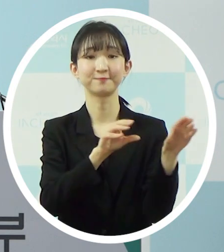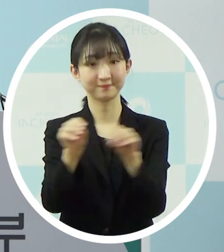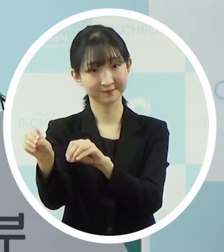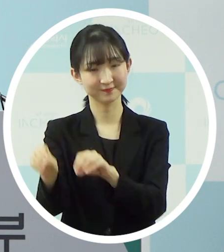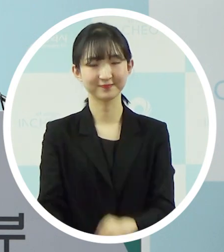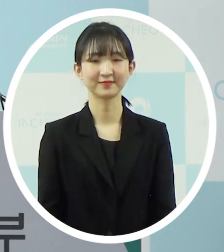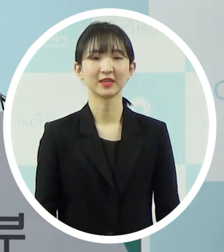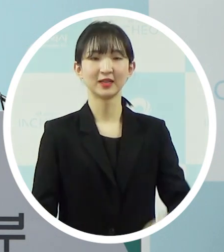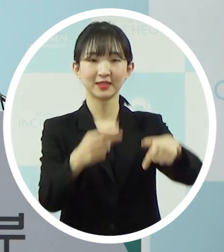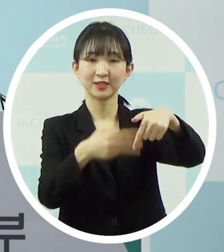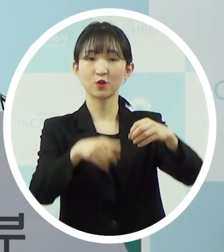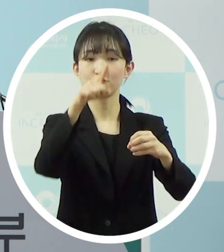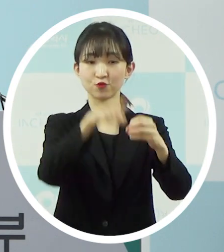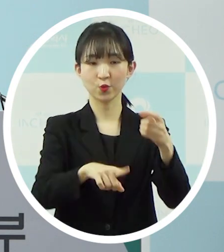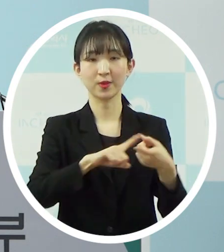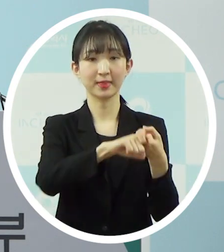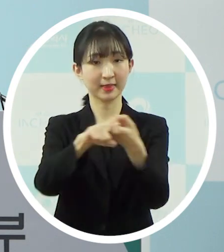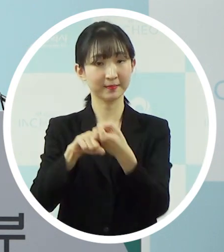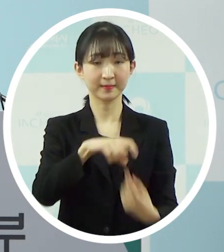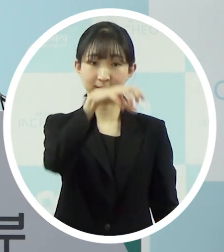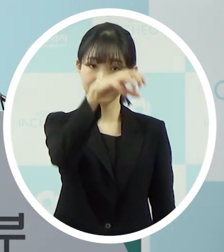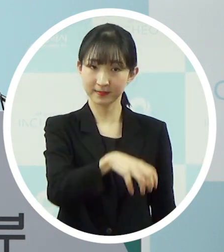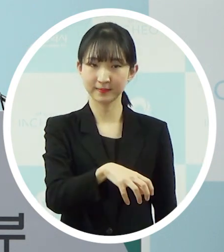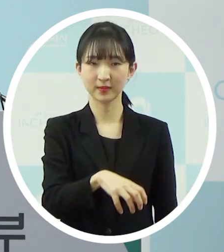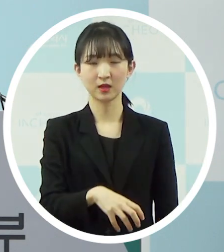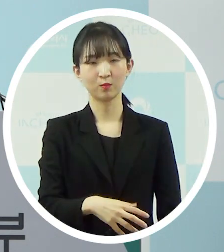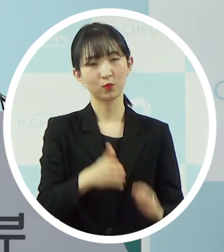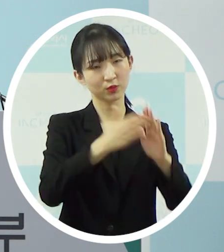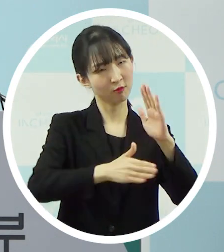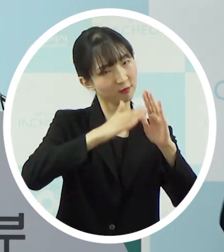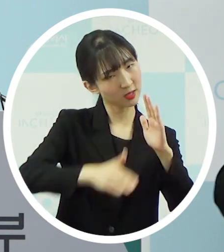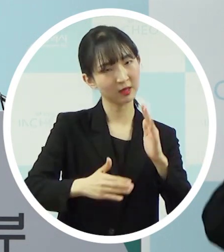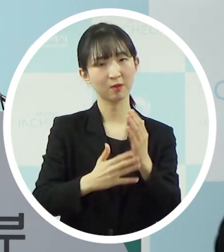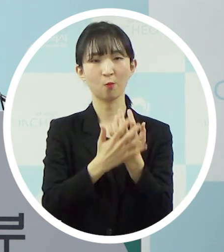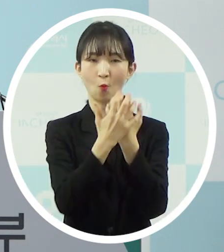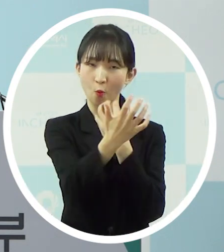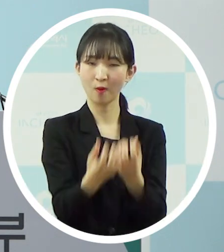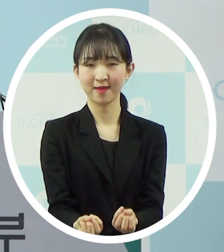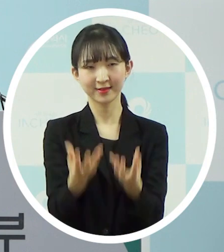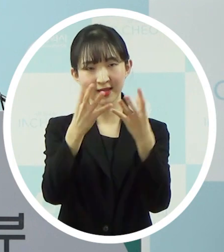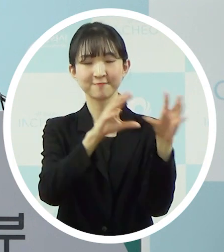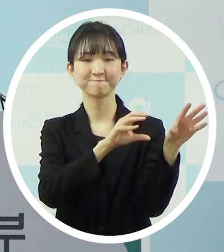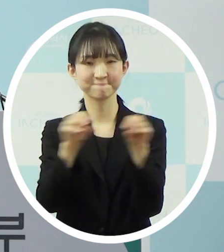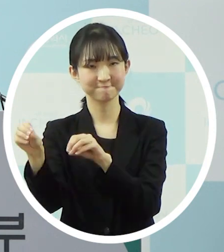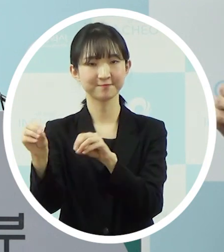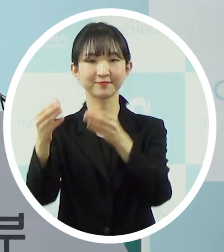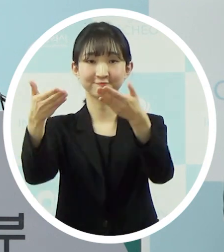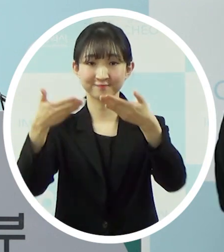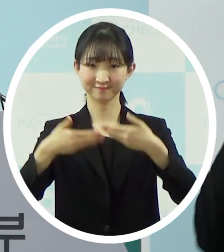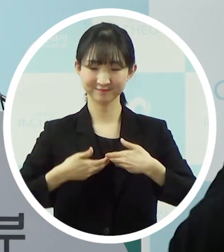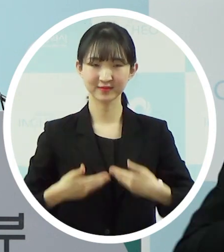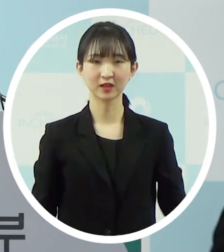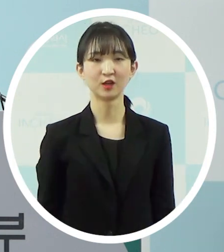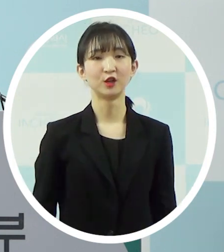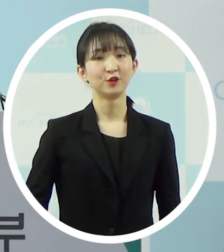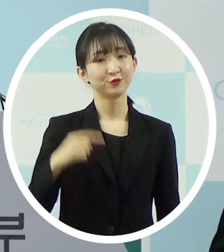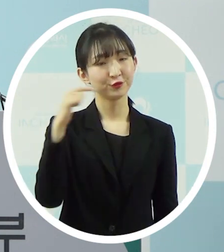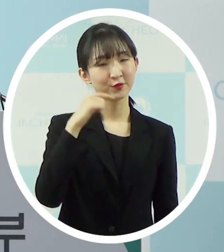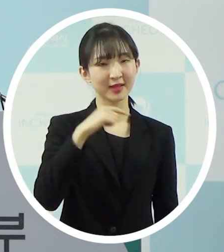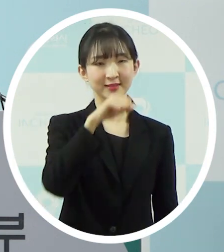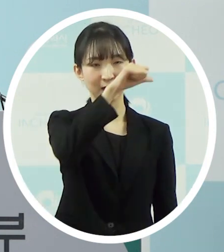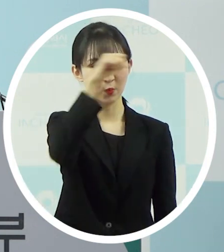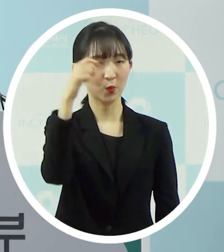인천불교총연합회에서도 정기법회와 방생을 중단해 주셨습니다. 주한장로교회 등